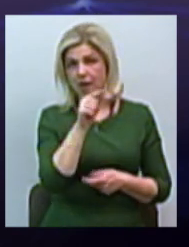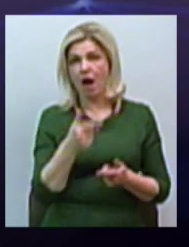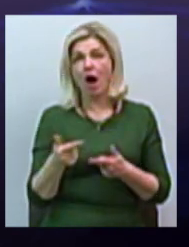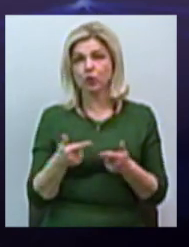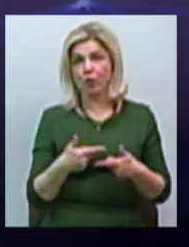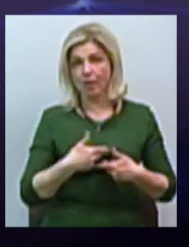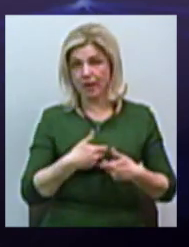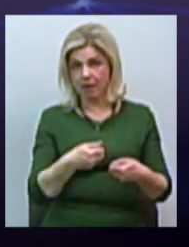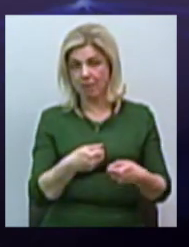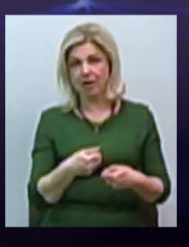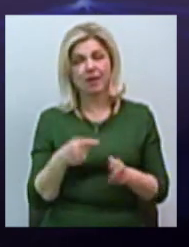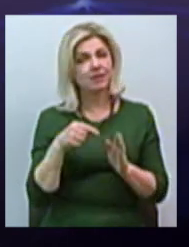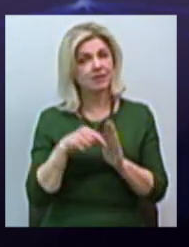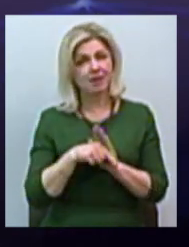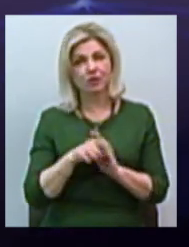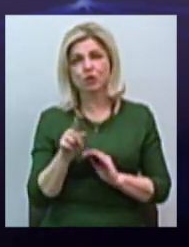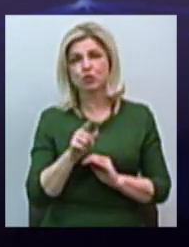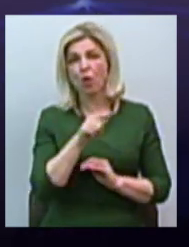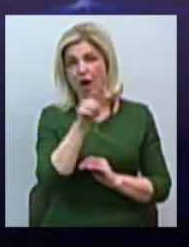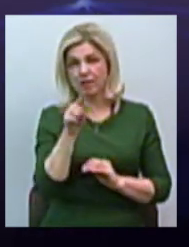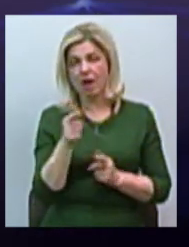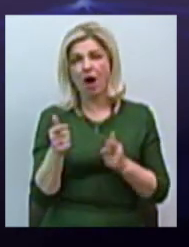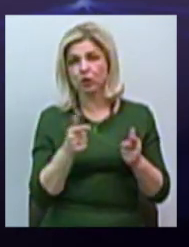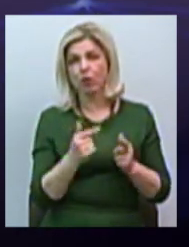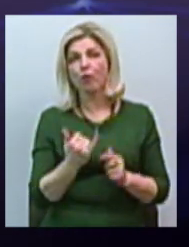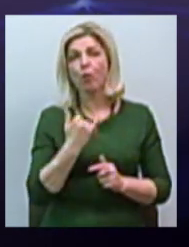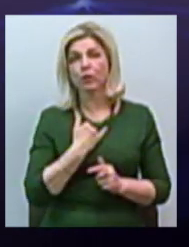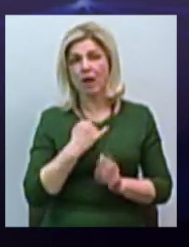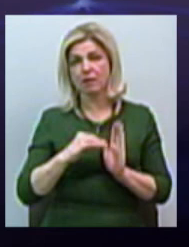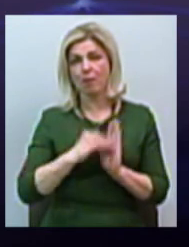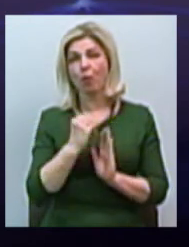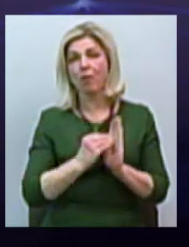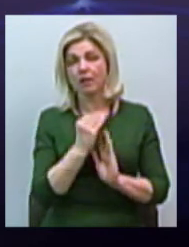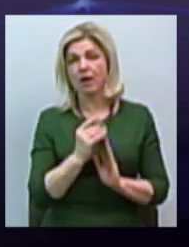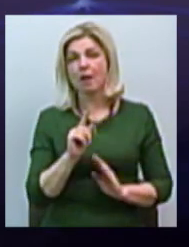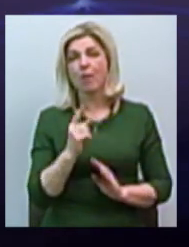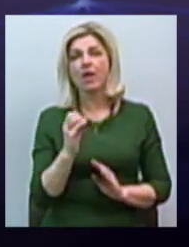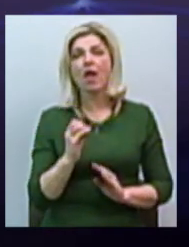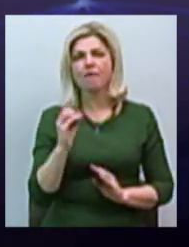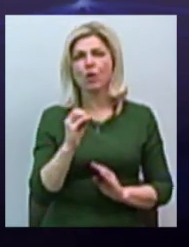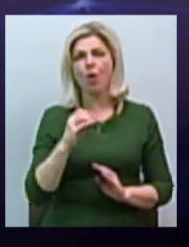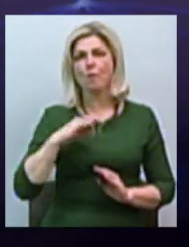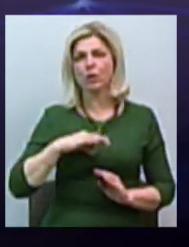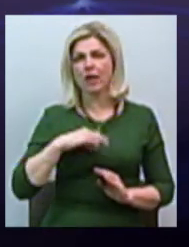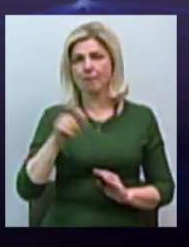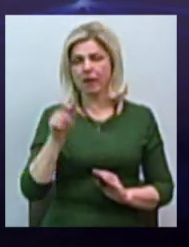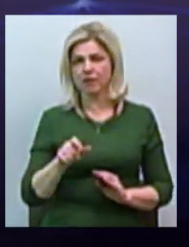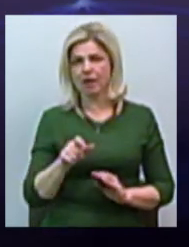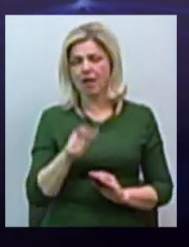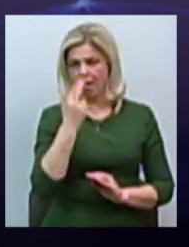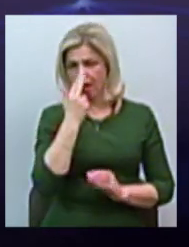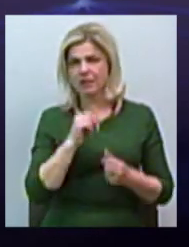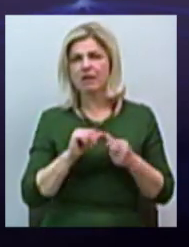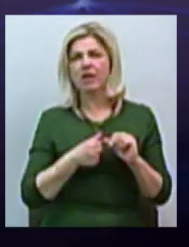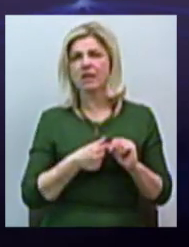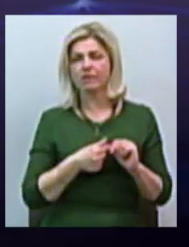впускати, це не значить, що вони вже готові будуть у нас покупати, тому що європейський потребитель, він все-таки достаточні консервативний потребитель.